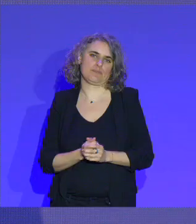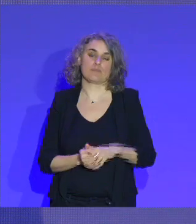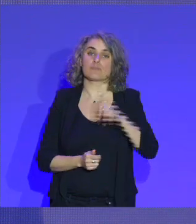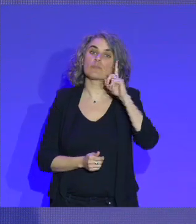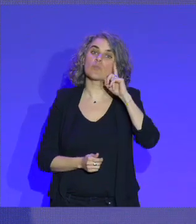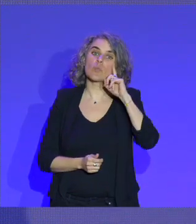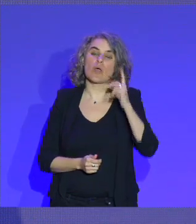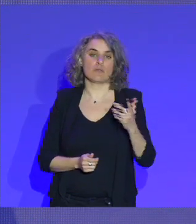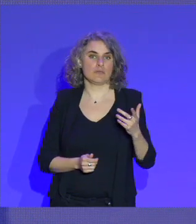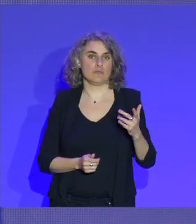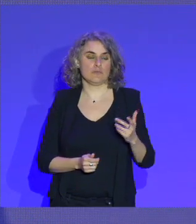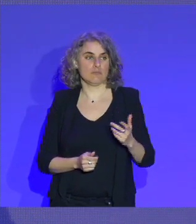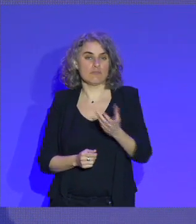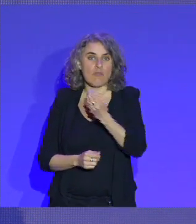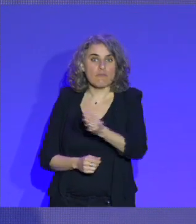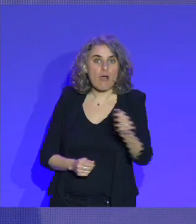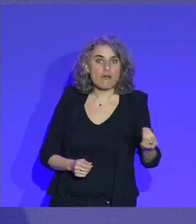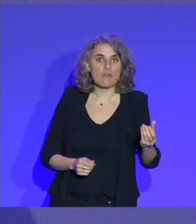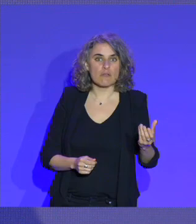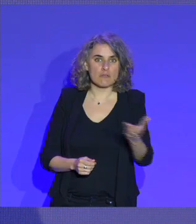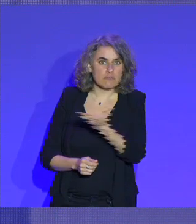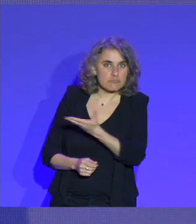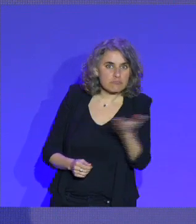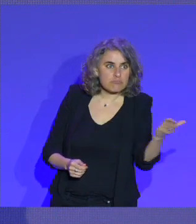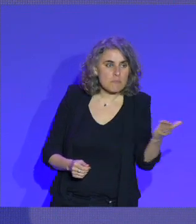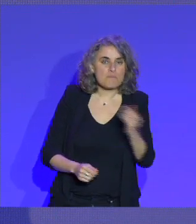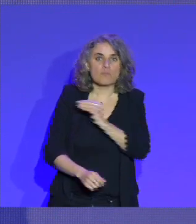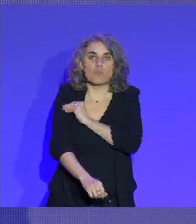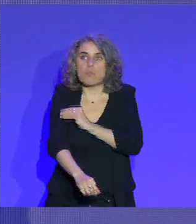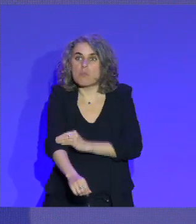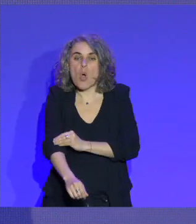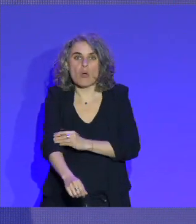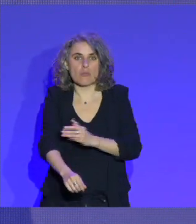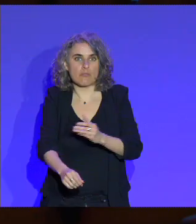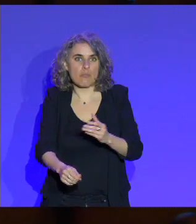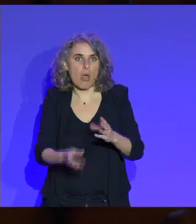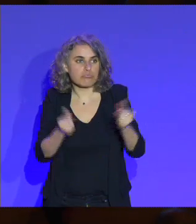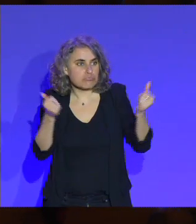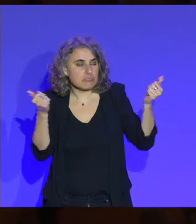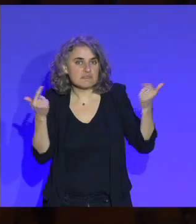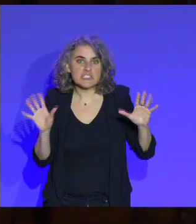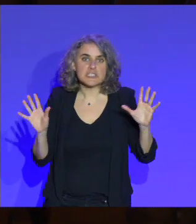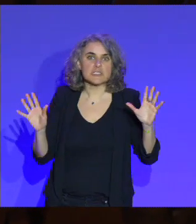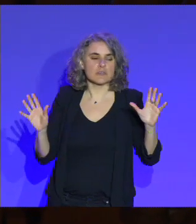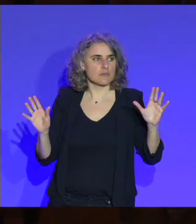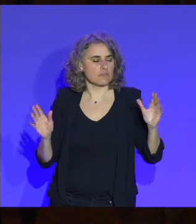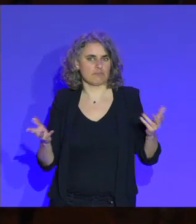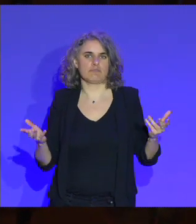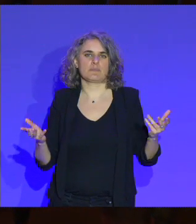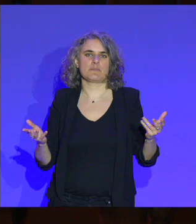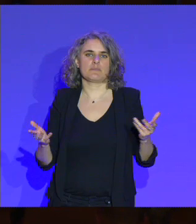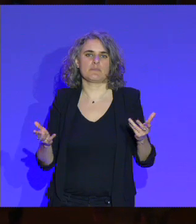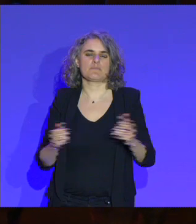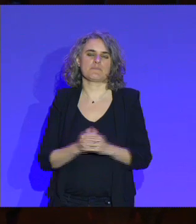éviter que nos enfants perdent le sport comme épanouissement, accomplissement. Et donc,